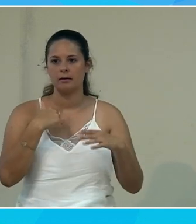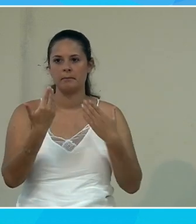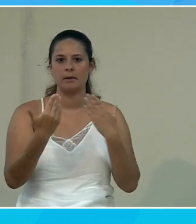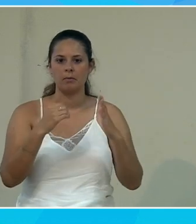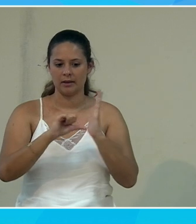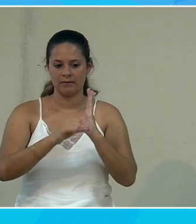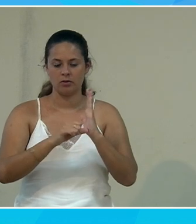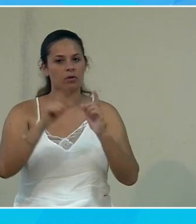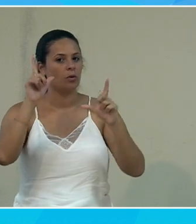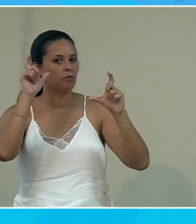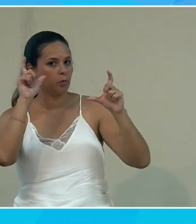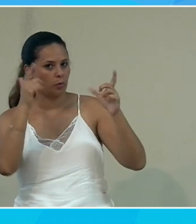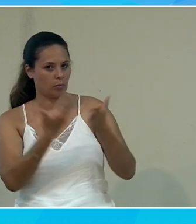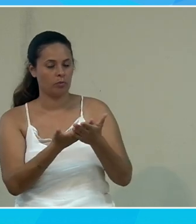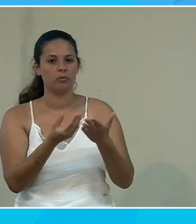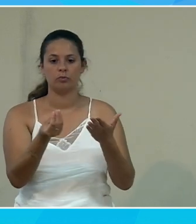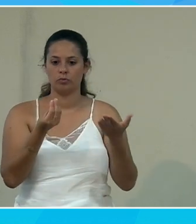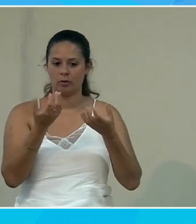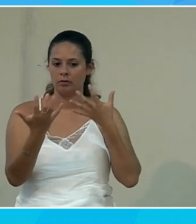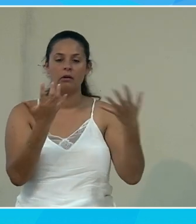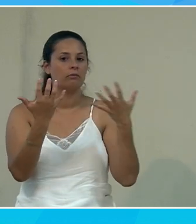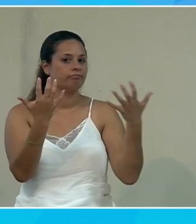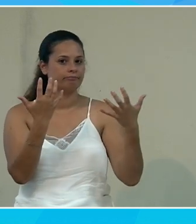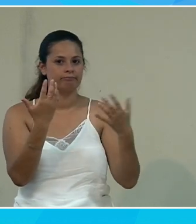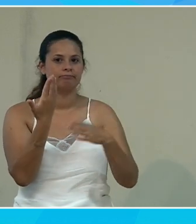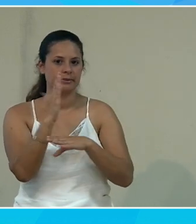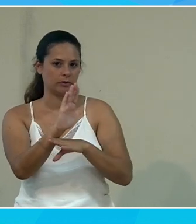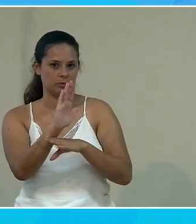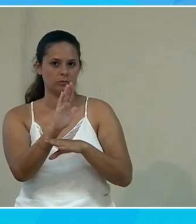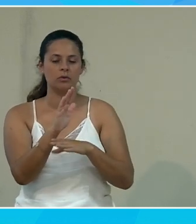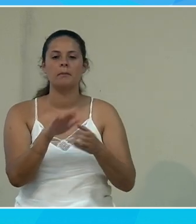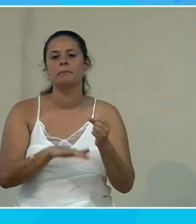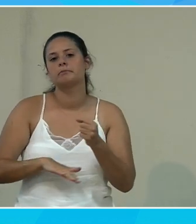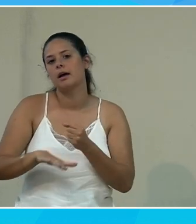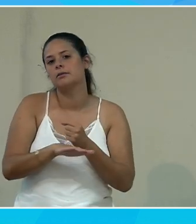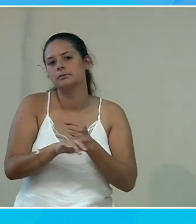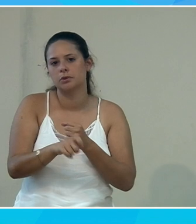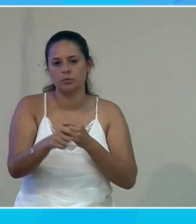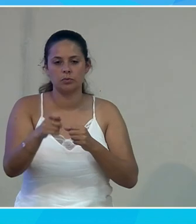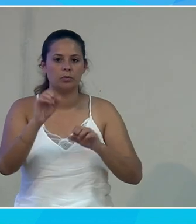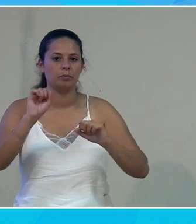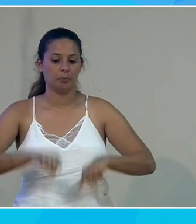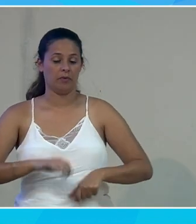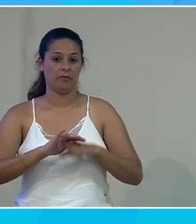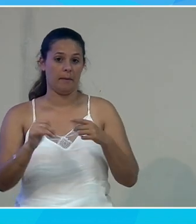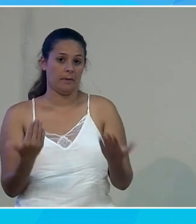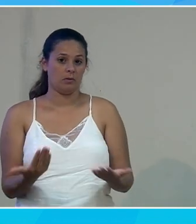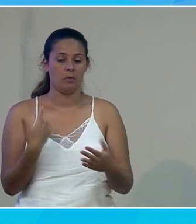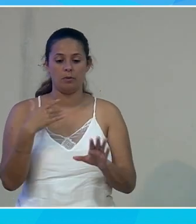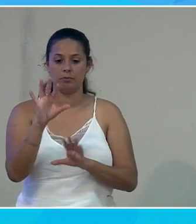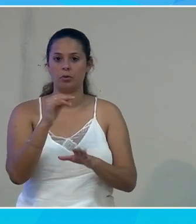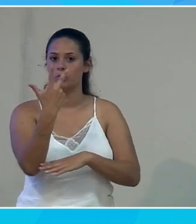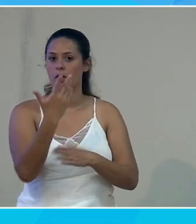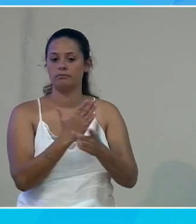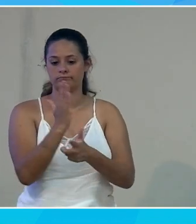l'identification d'une photo et donc égayer un peu ma présentation alors ça c'est assez basique ce que je vais aller faire maintenant c'est prendre trois